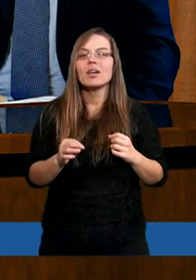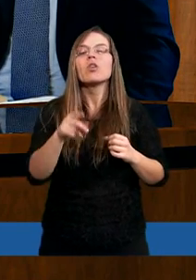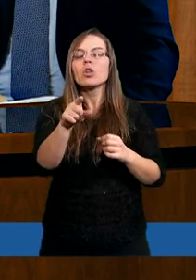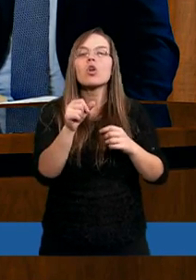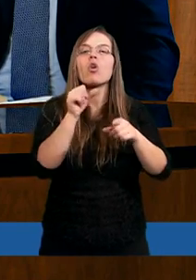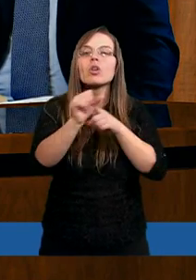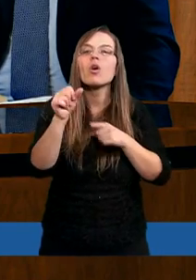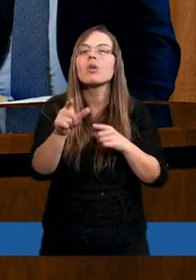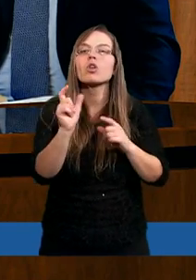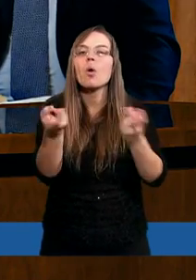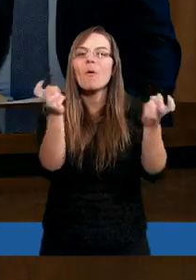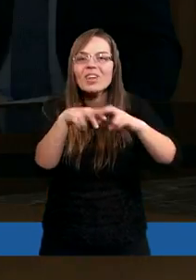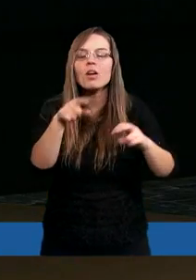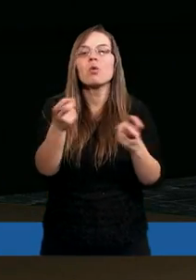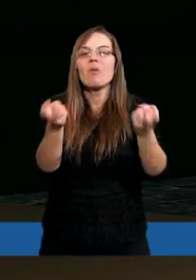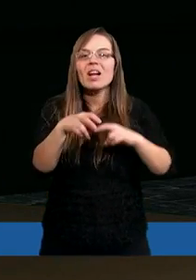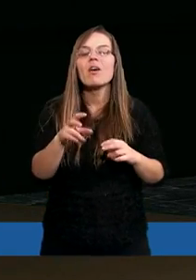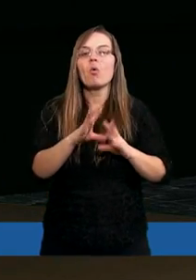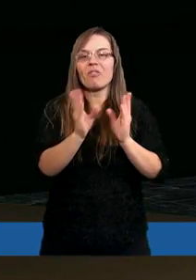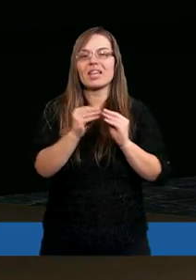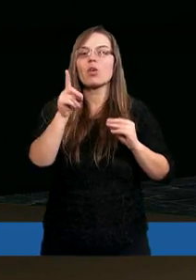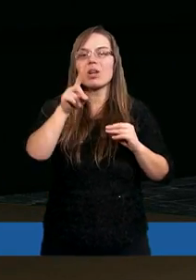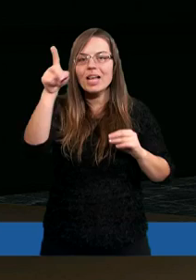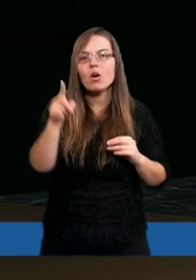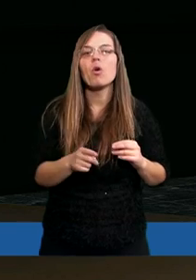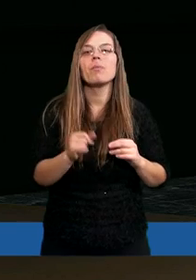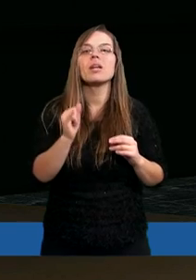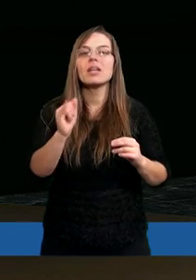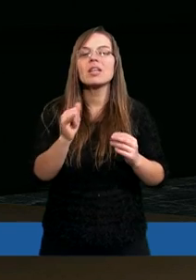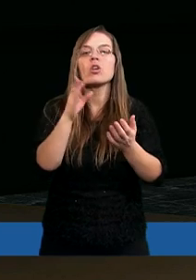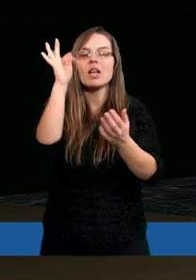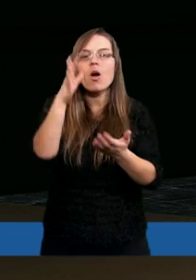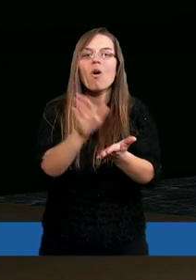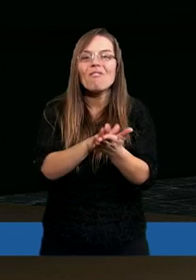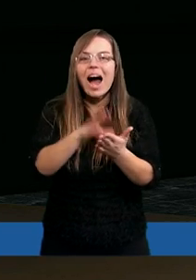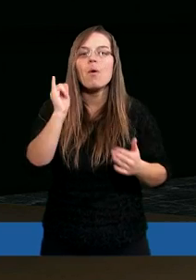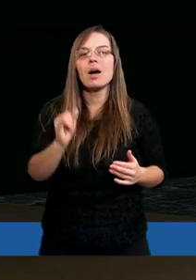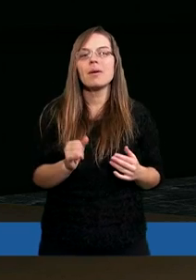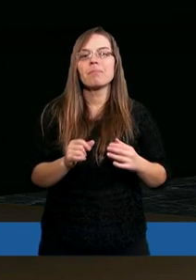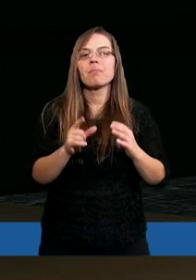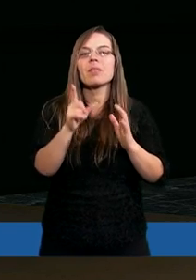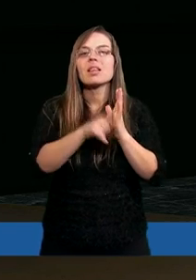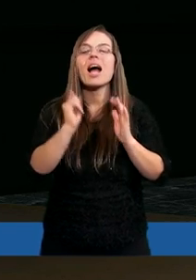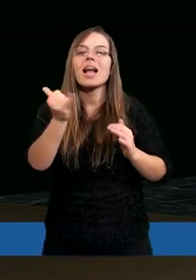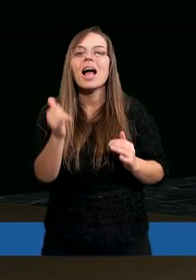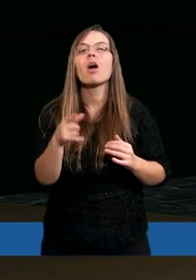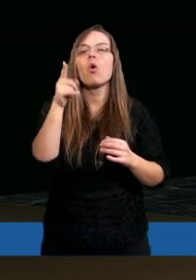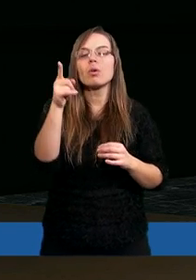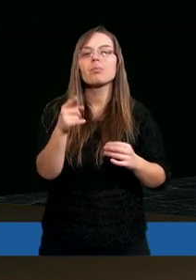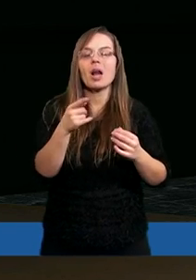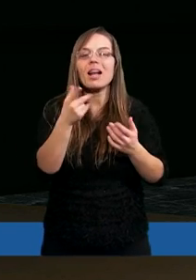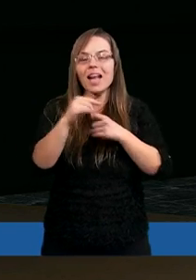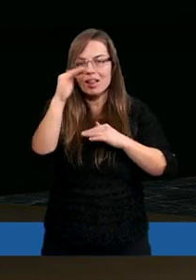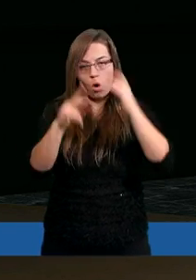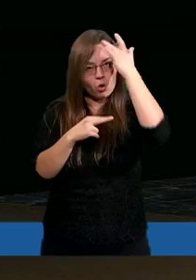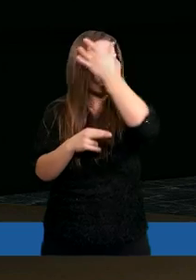A słowo ciałem się stało i zamieszkało wśród nas. I ujrzeliśmy chwałę Jego. Chwałę, jaką ma jedyny